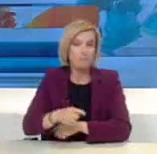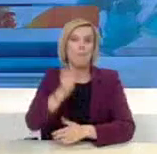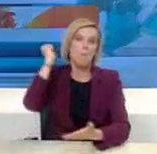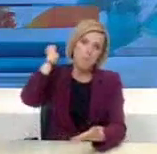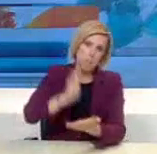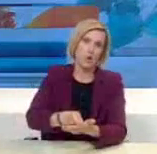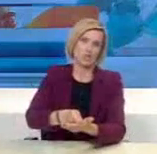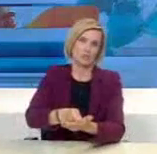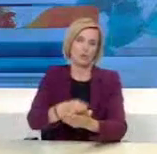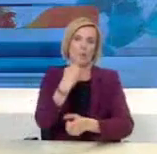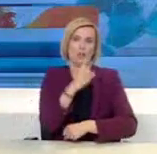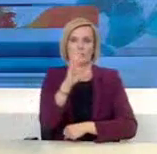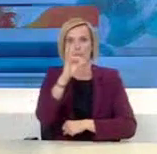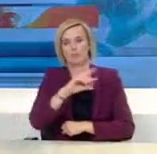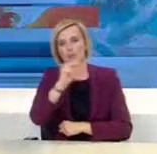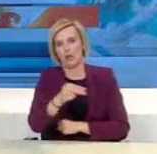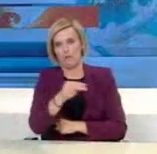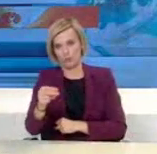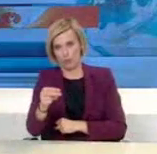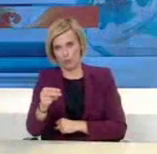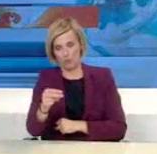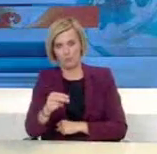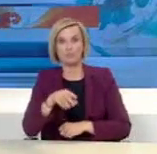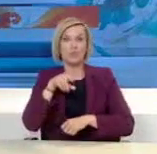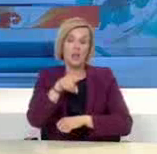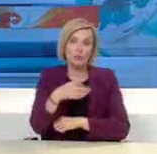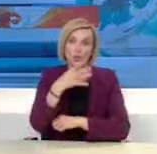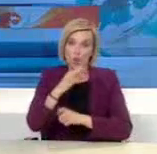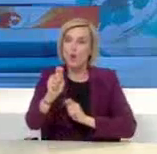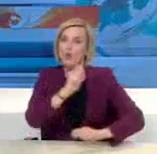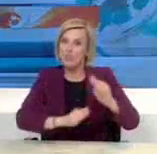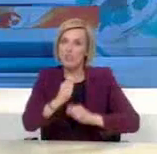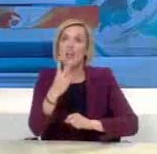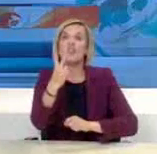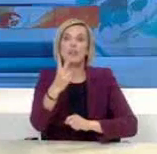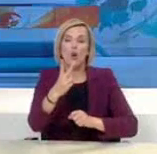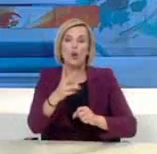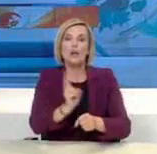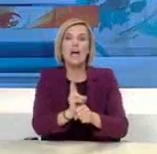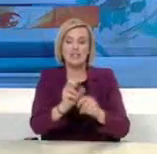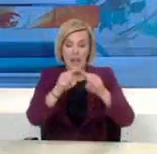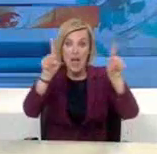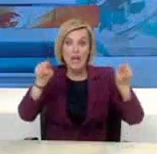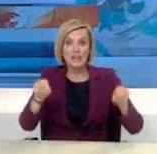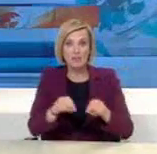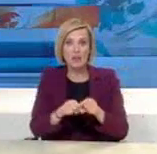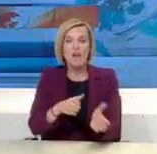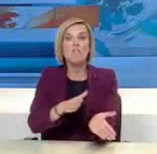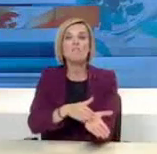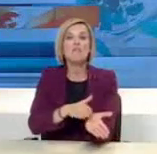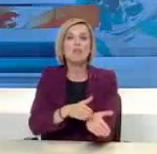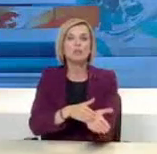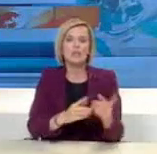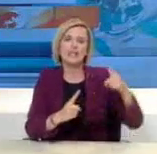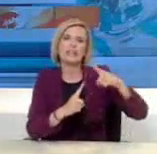Για τις ανάγκες των περιορισμένων μετακινήσεων δημιουργούνται δύο τύποι εγγράφων. Το πρώτο, η βεβαίωση τύπου Α